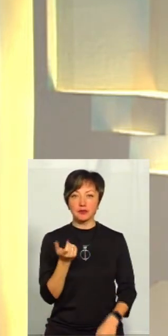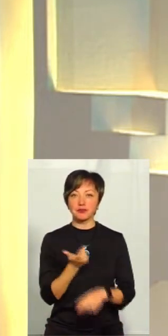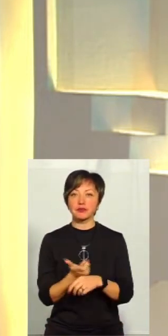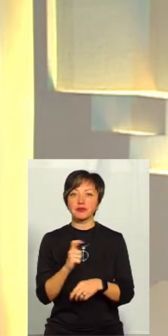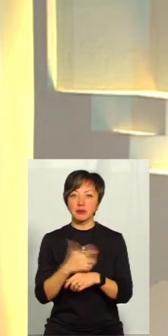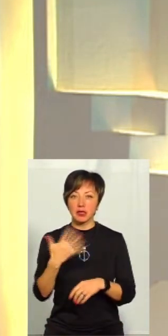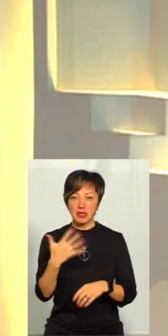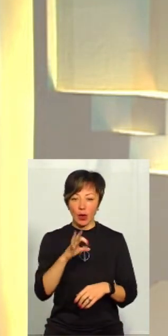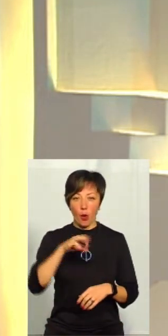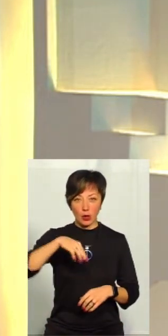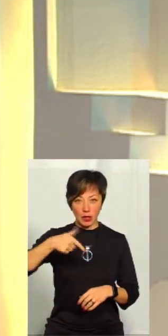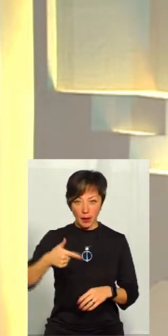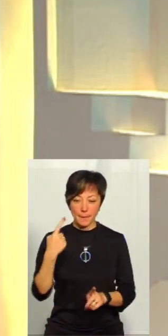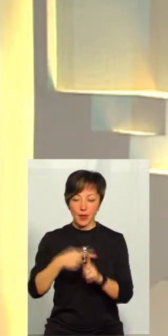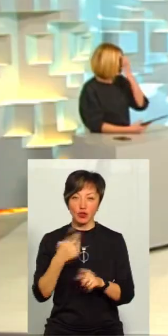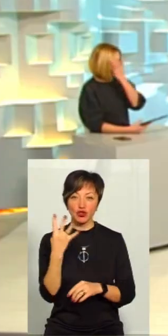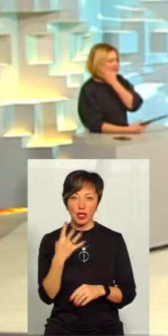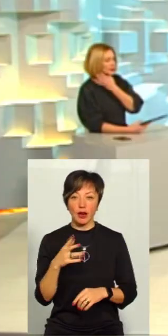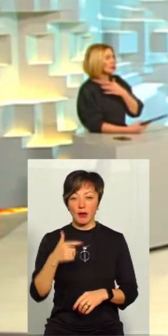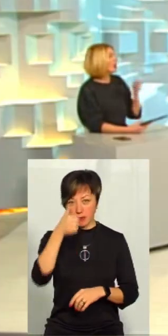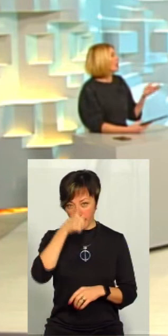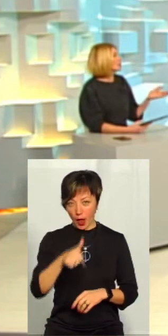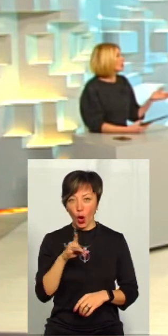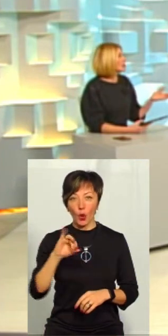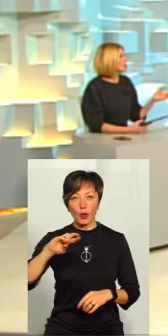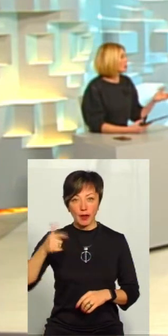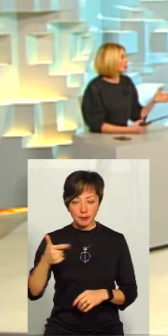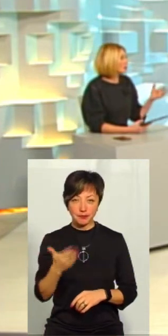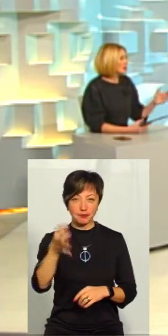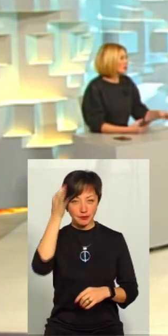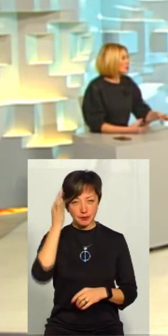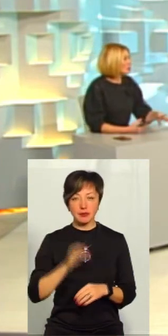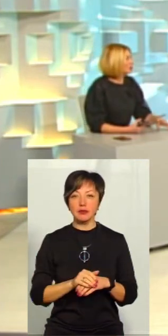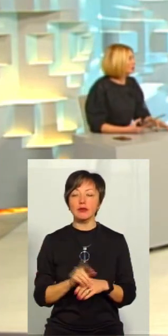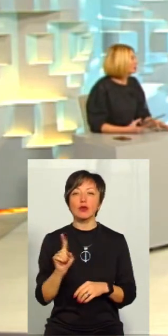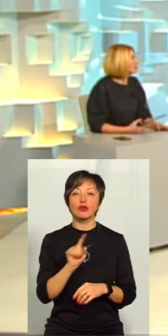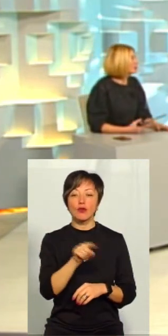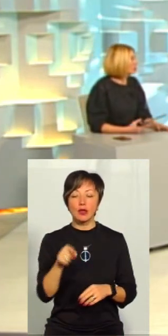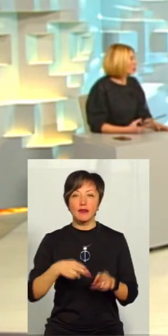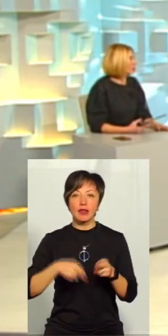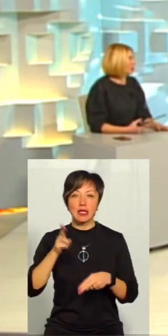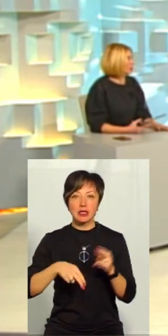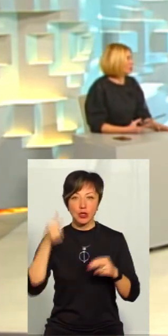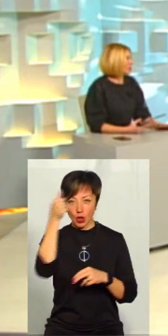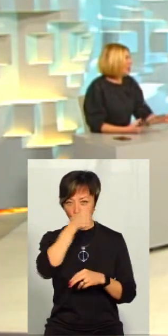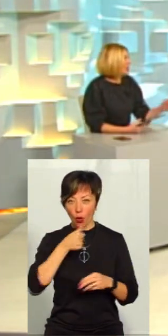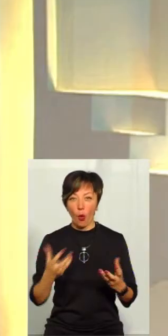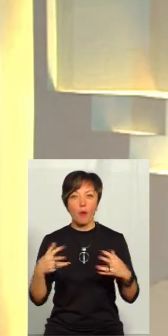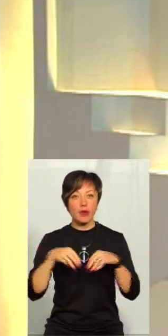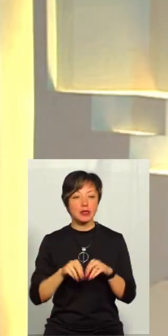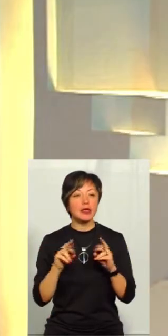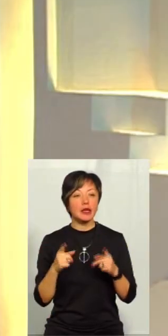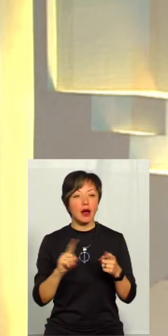'єднаних тергромад, так, має бути плюс 4 в грудні, про які ви згадали. До речі, от із тим, що вони в кінці року об'єднуються.